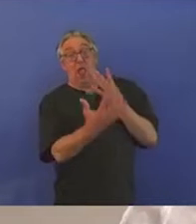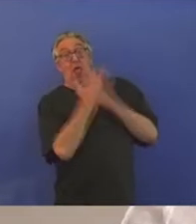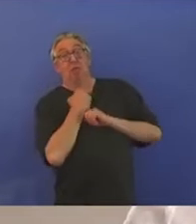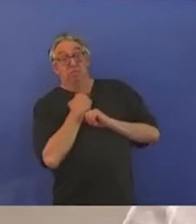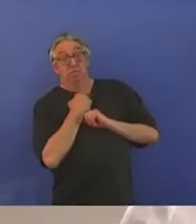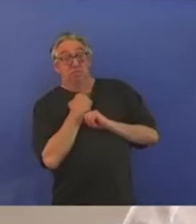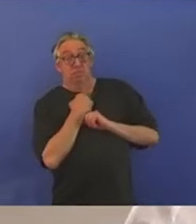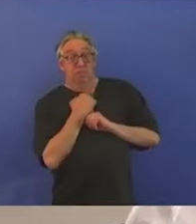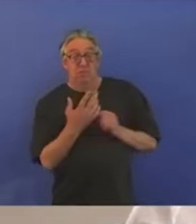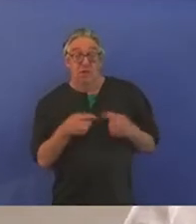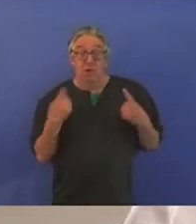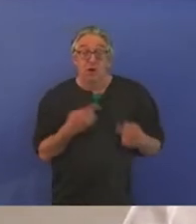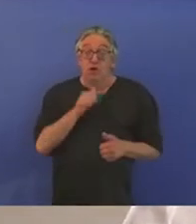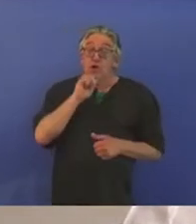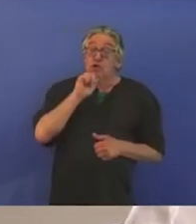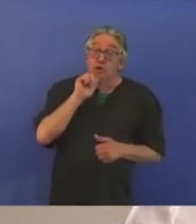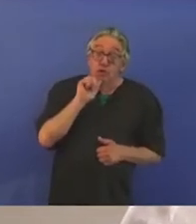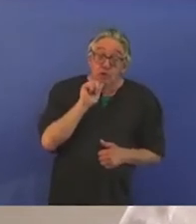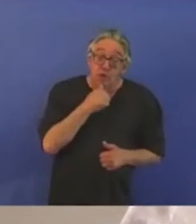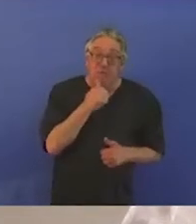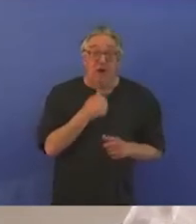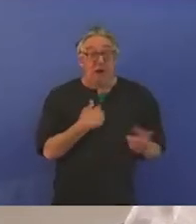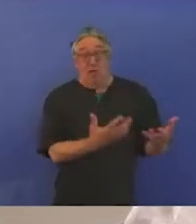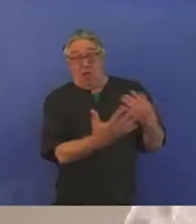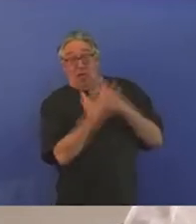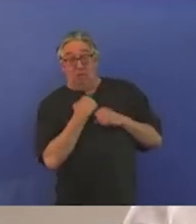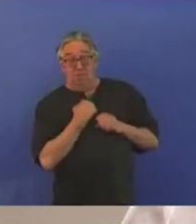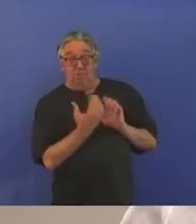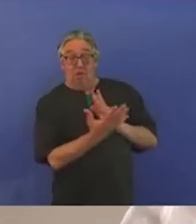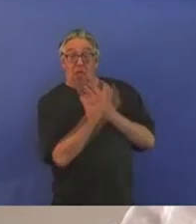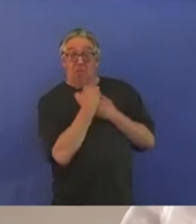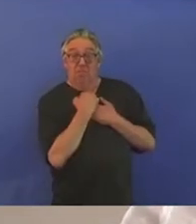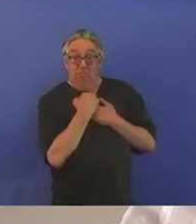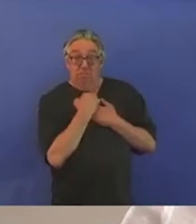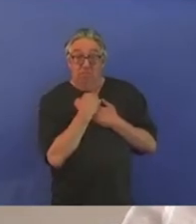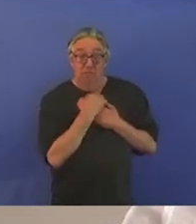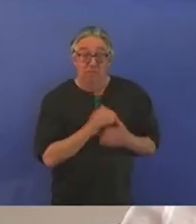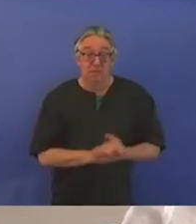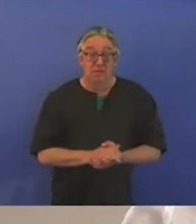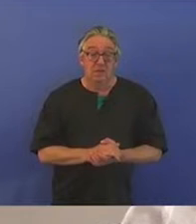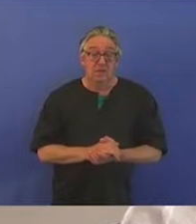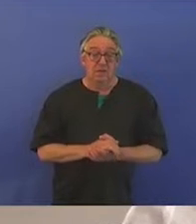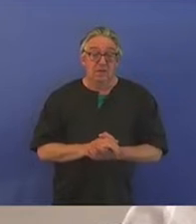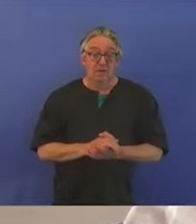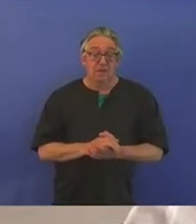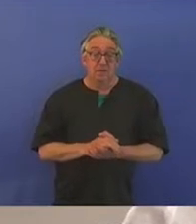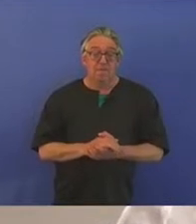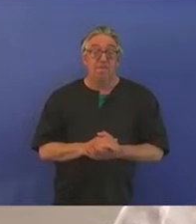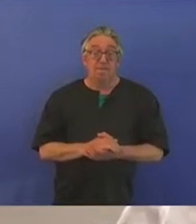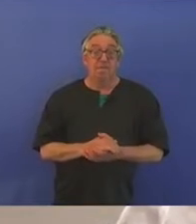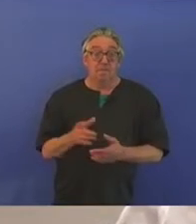paroxystique par le génocide des Arméniens où l'atteinte à la sacralité de la femme autochtone arménienne martyre d'entre les